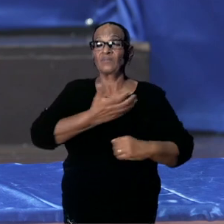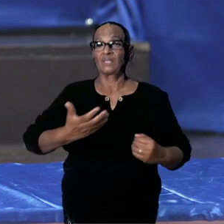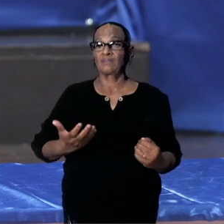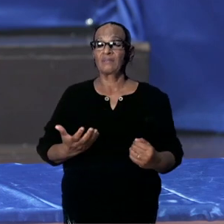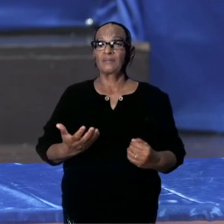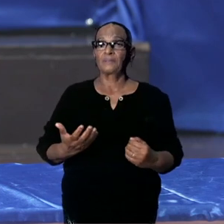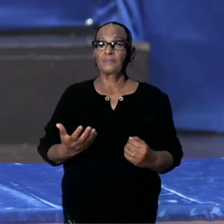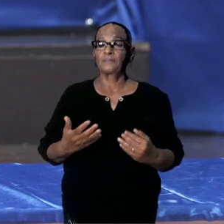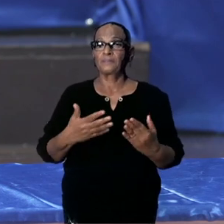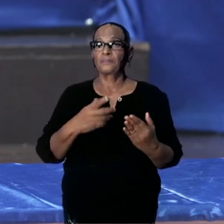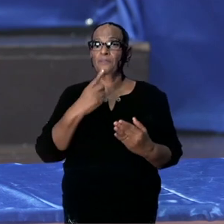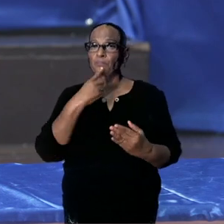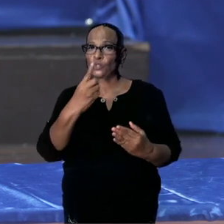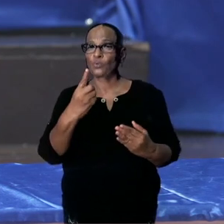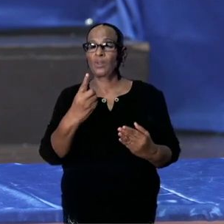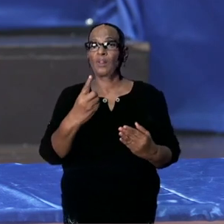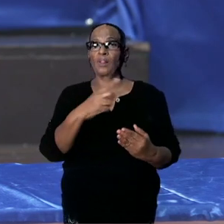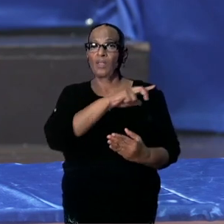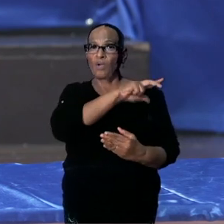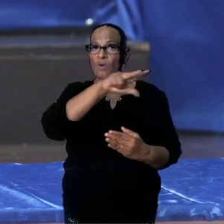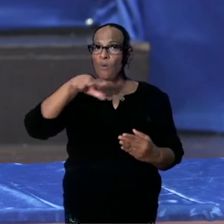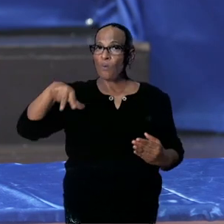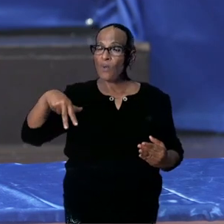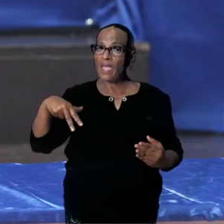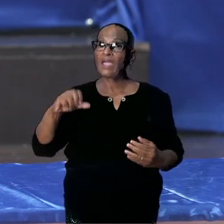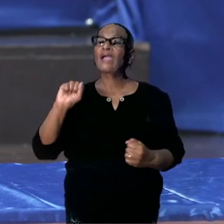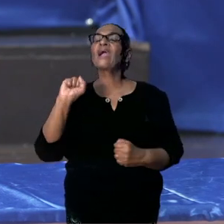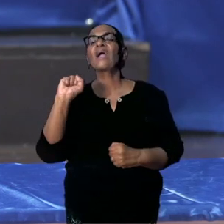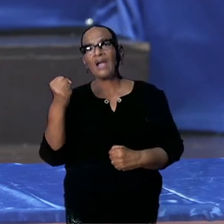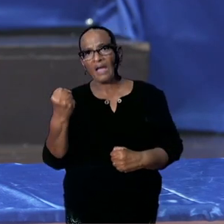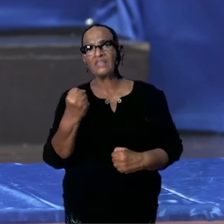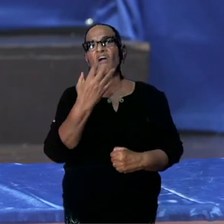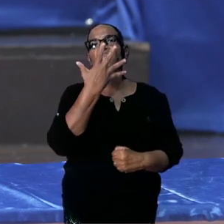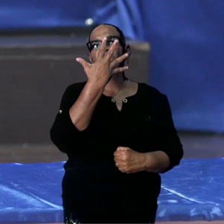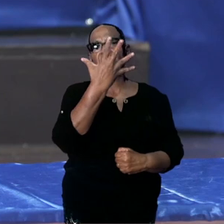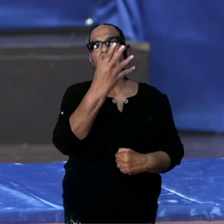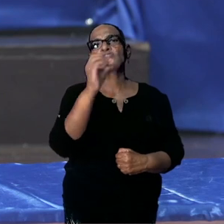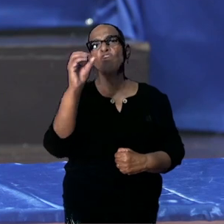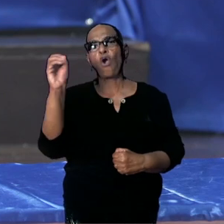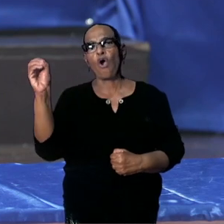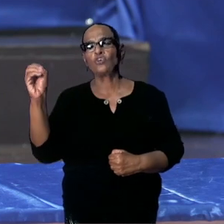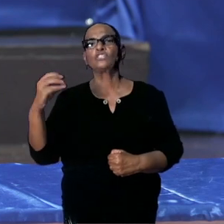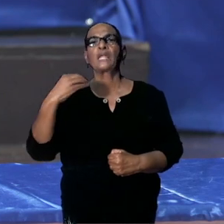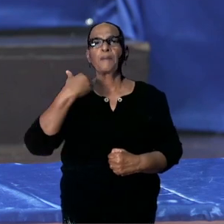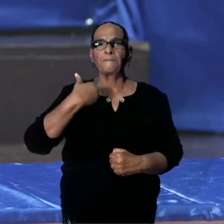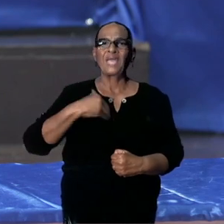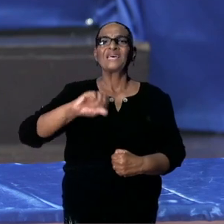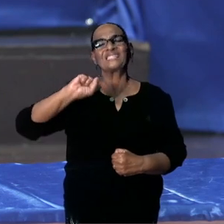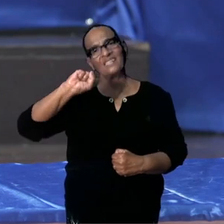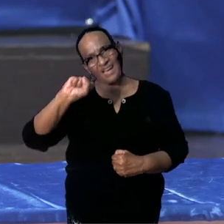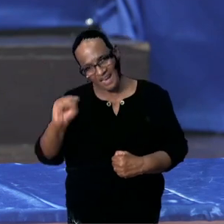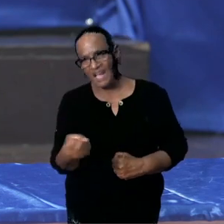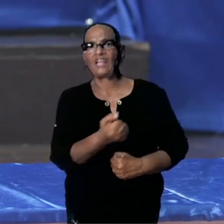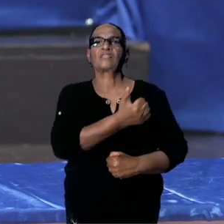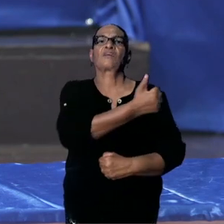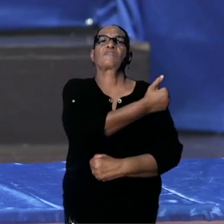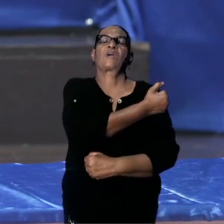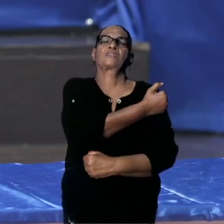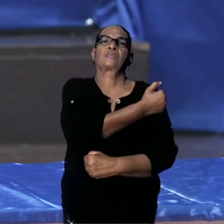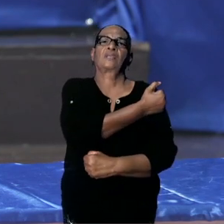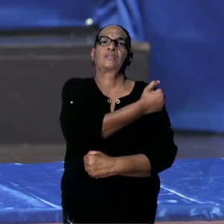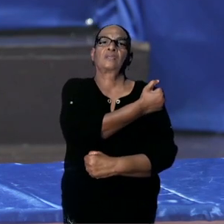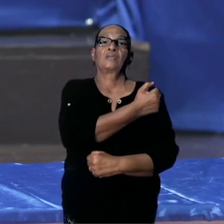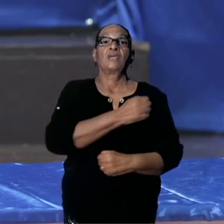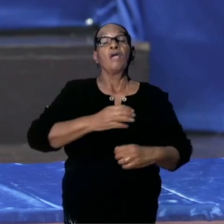betekent dat wij daarmee 500 personen alvast kunnen beginnen te vaccineren. Uiteraard, en dat is belangrijk om te